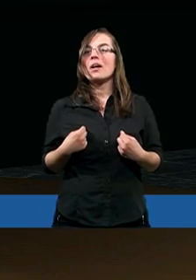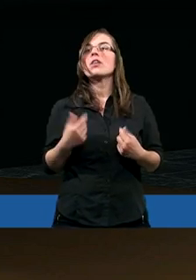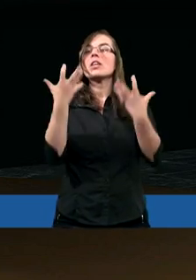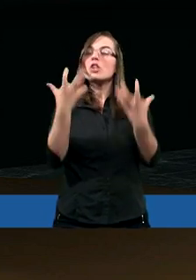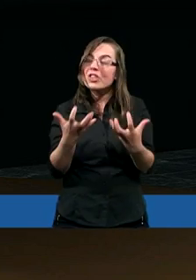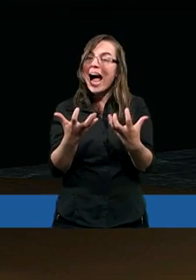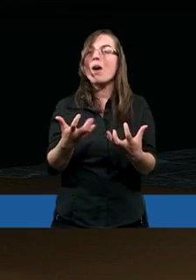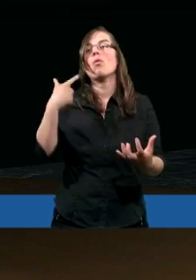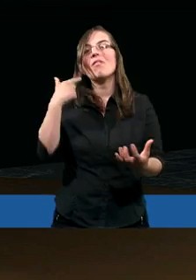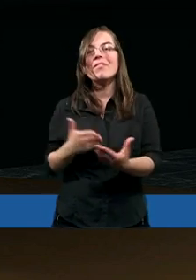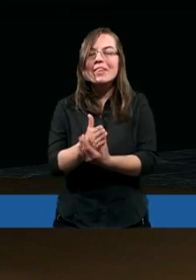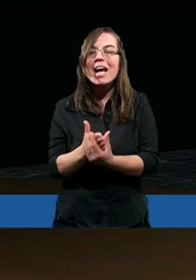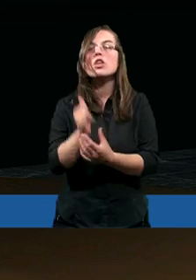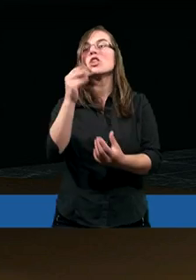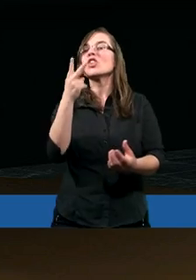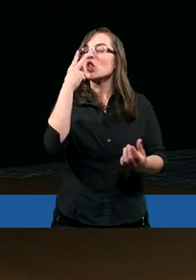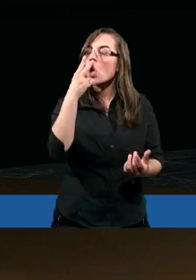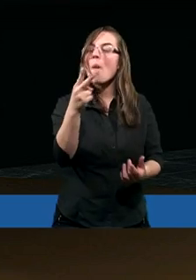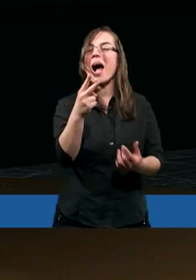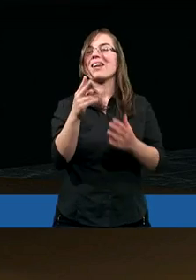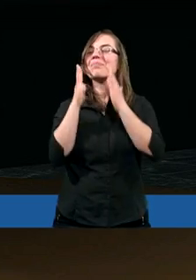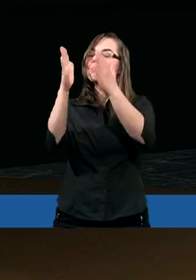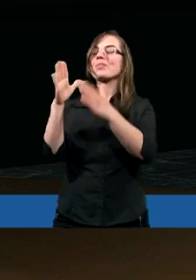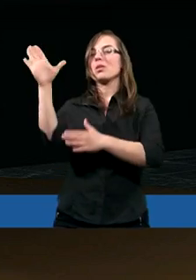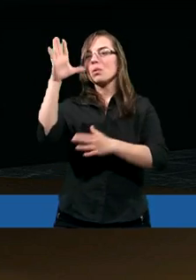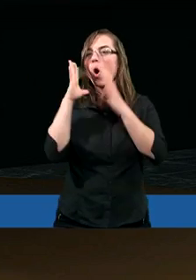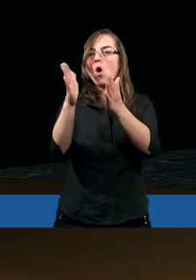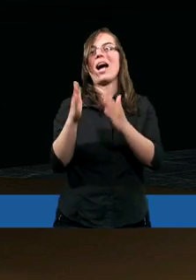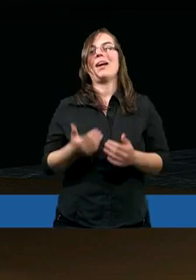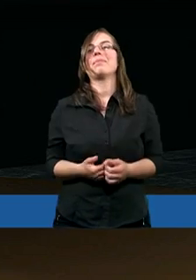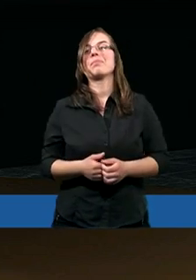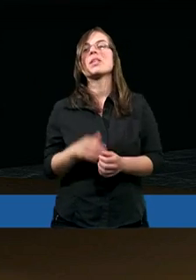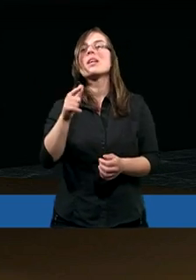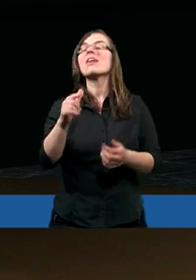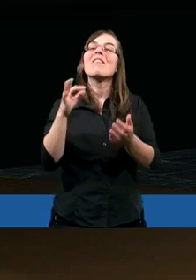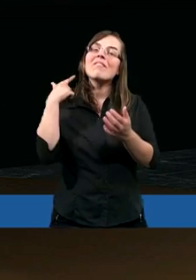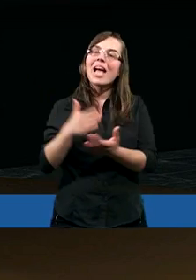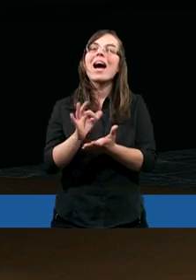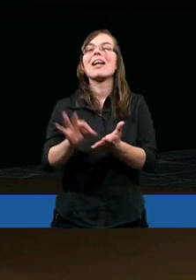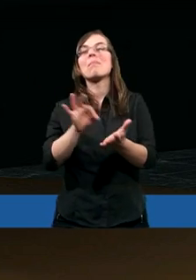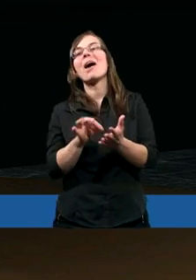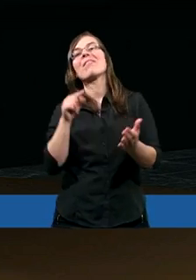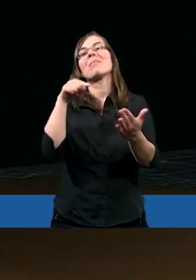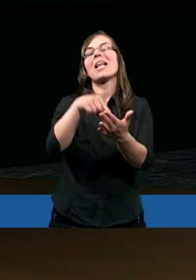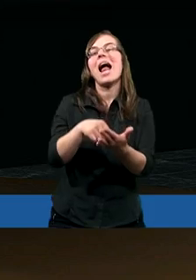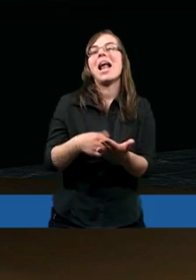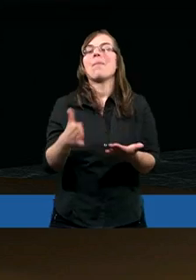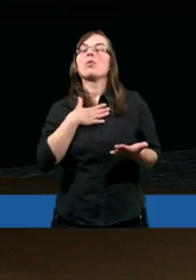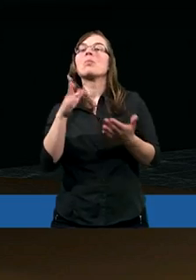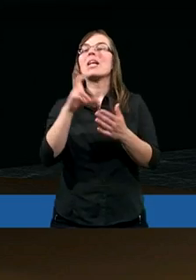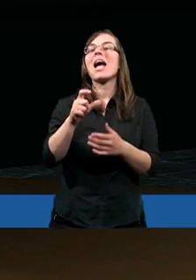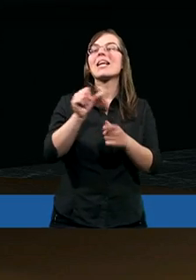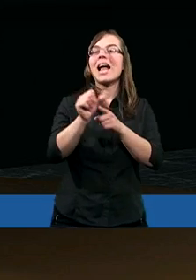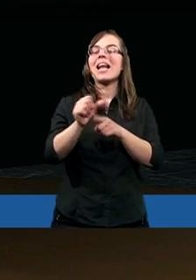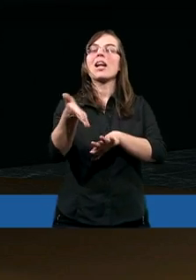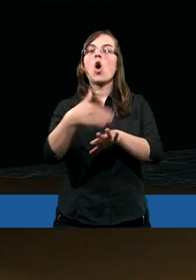chciał uwierzyć, w ogóle zobaczył Boga. Ale z drugiej strony wiara też jest pewnym czynem. Bo mamy choćby w jedenastym rozdziale